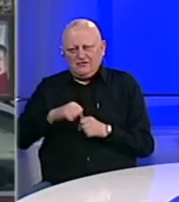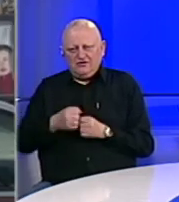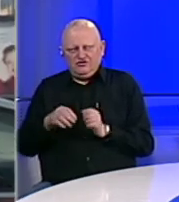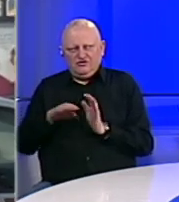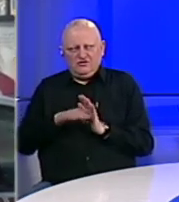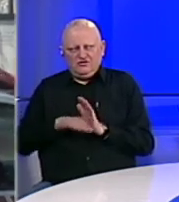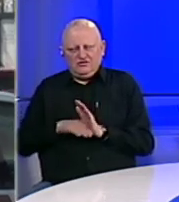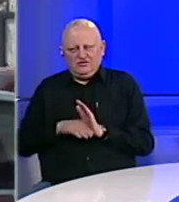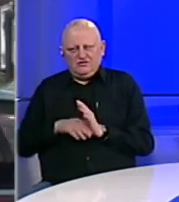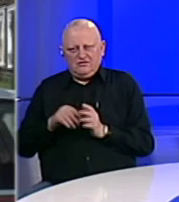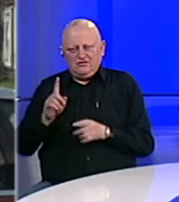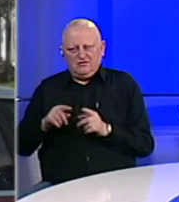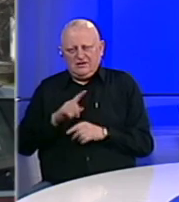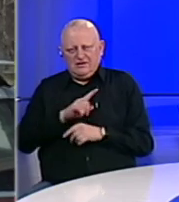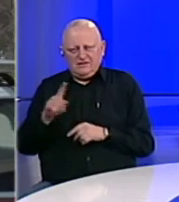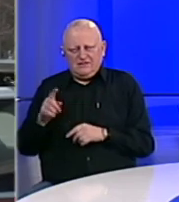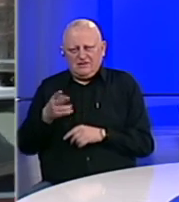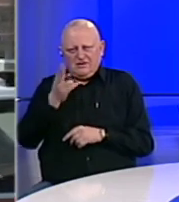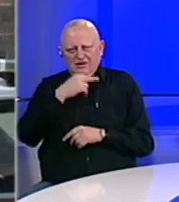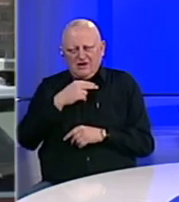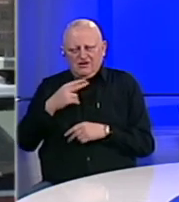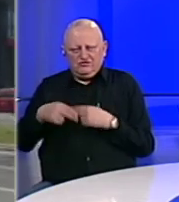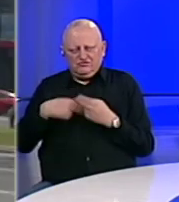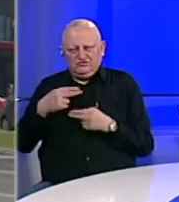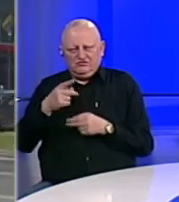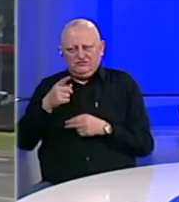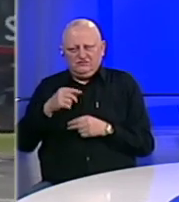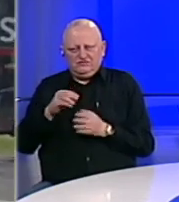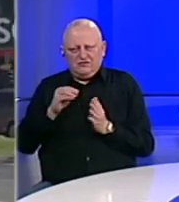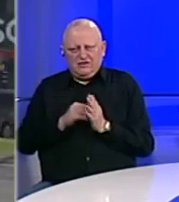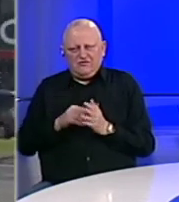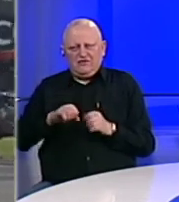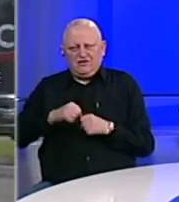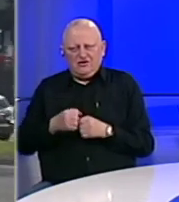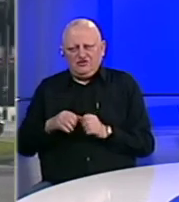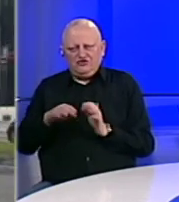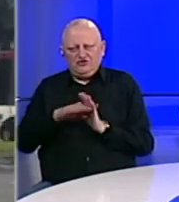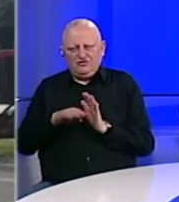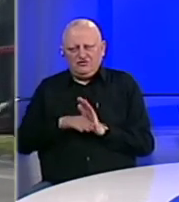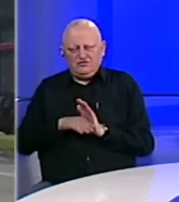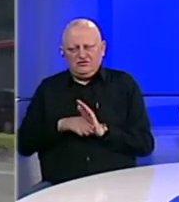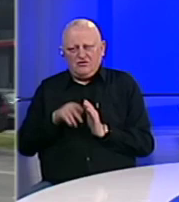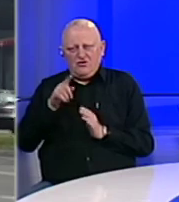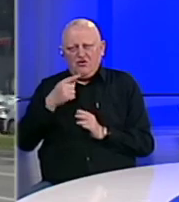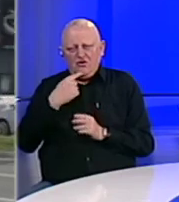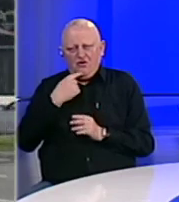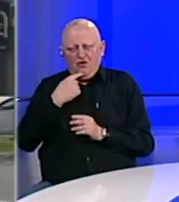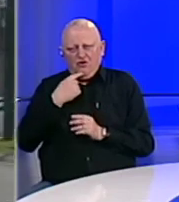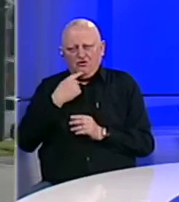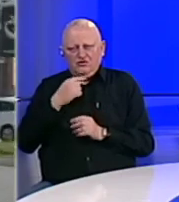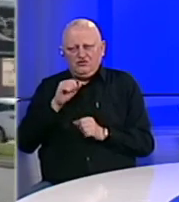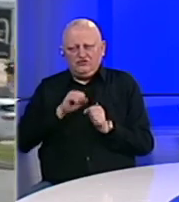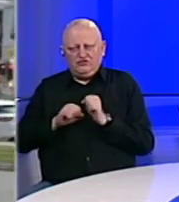zakon, odnosno određene zabrane nadležnih organa, radi se o evidentnom kršenju zakona i to onih kojima se